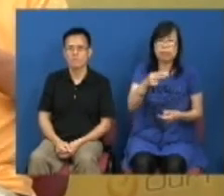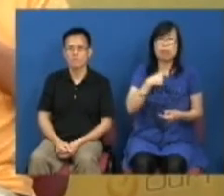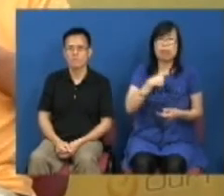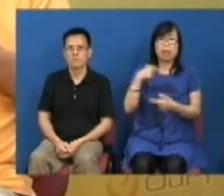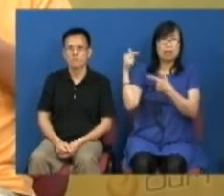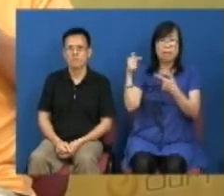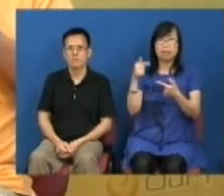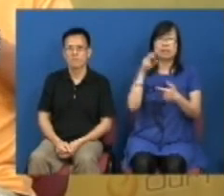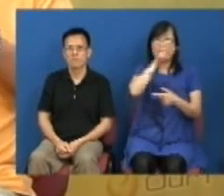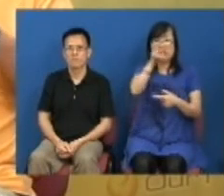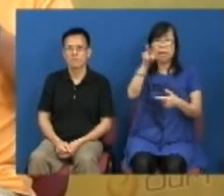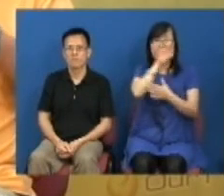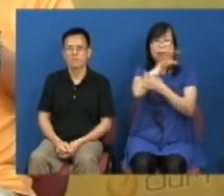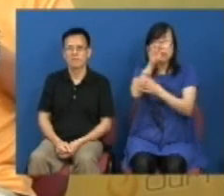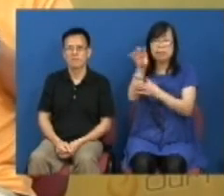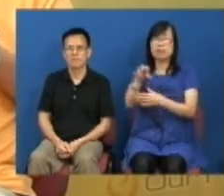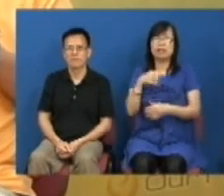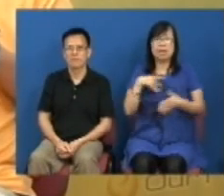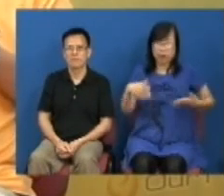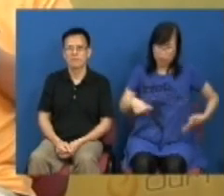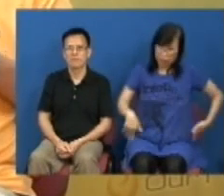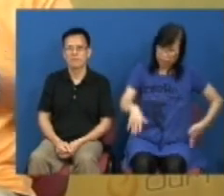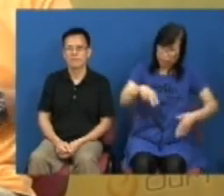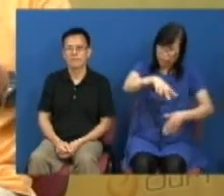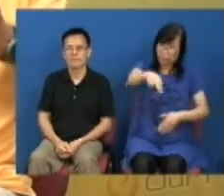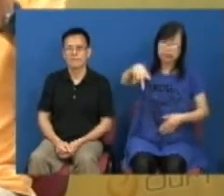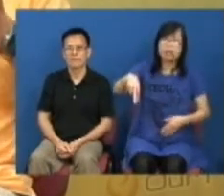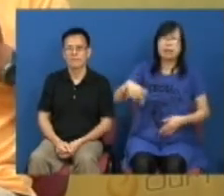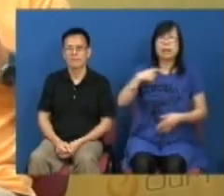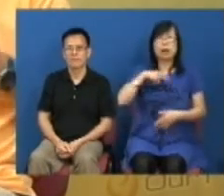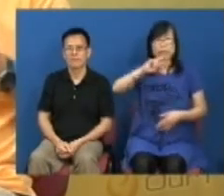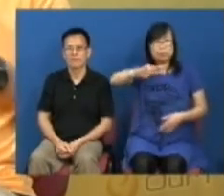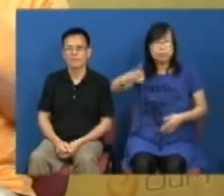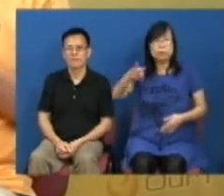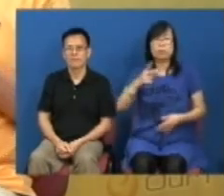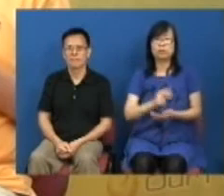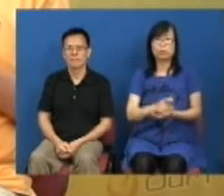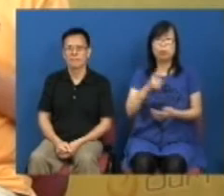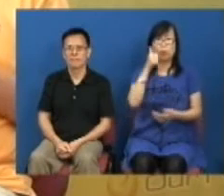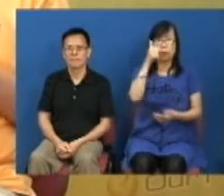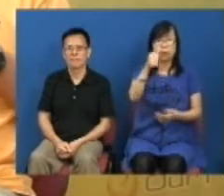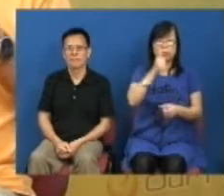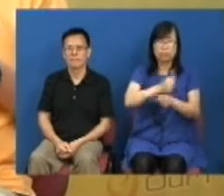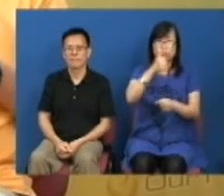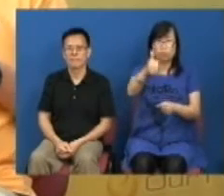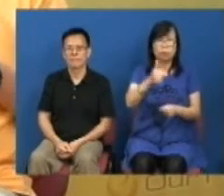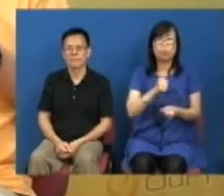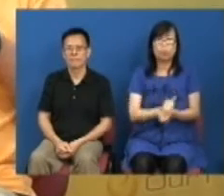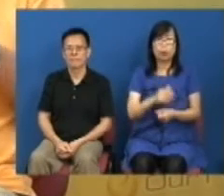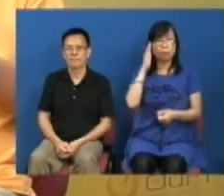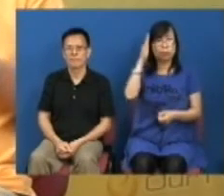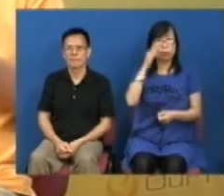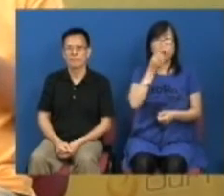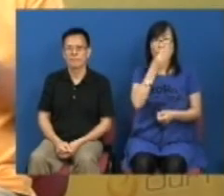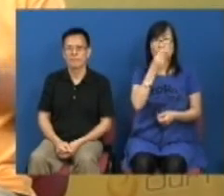选择去看电影去逛街这些时间的话其实你是换取回来一些良好制度上的改革为了香港我们